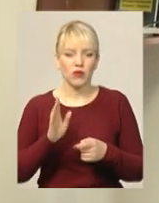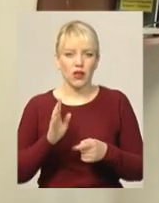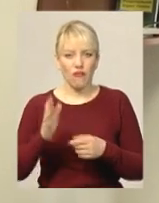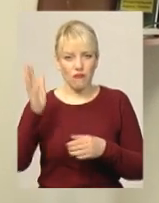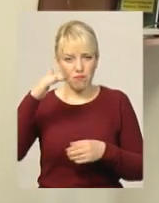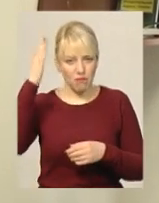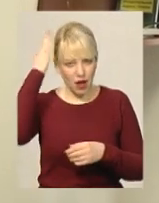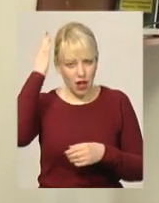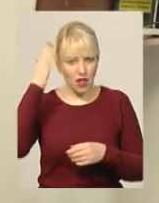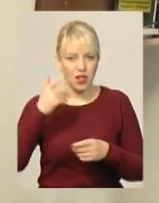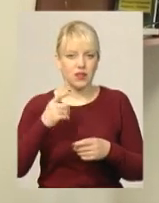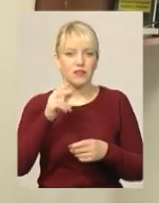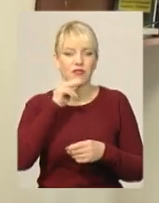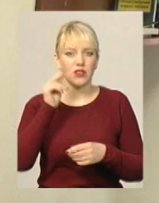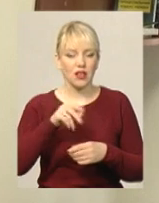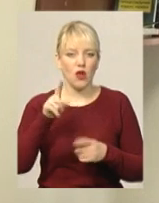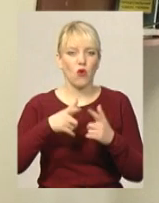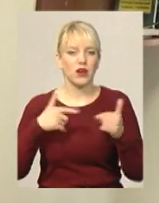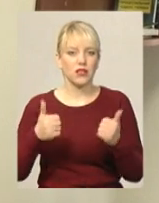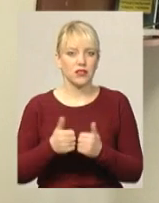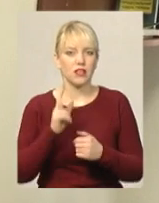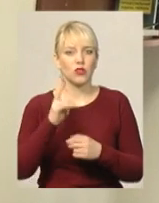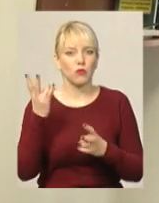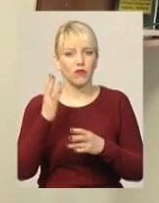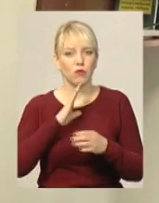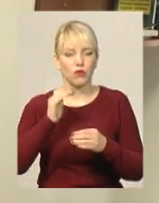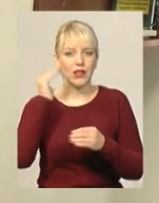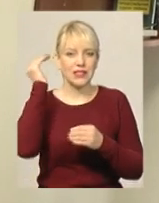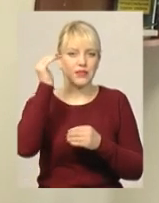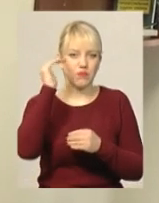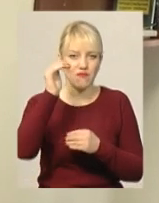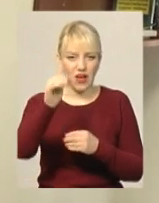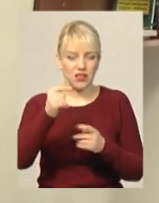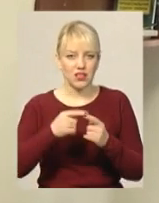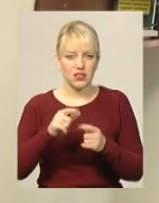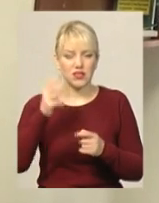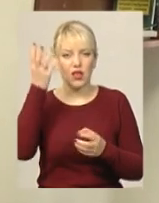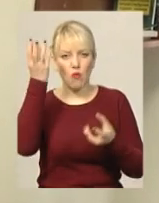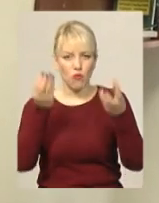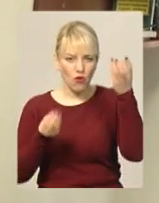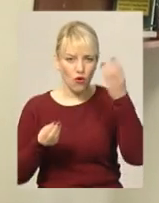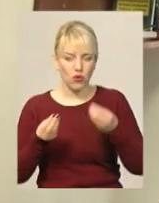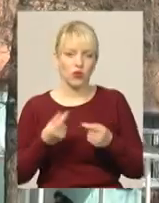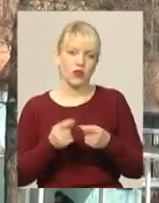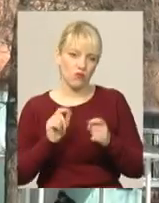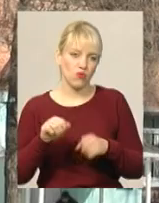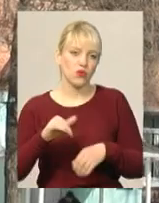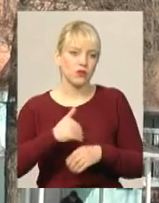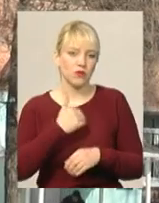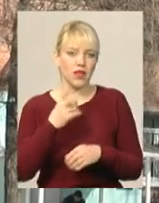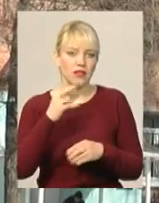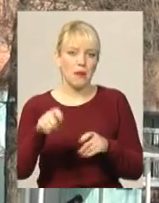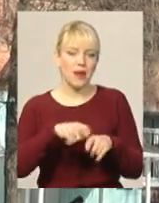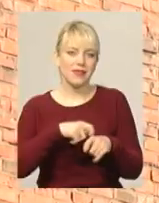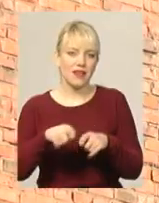організації Яка була зобов'язана збивати ці Бурульки, відповідно, можна очікувати на позитивне судове рішення, також відшкодування матеріально-моральної шкоди За очищення